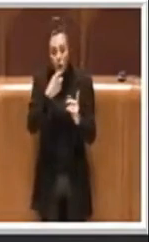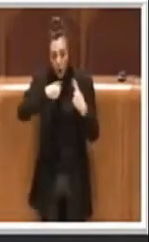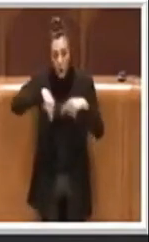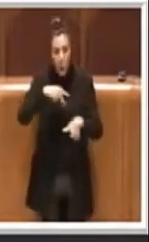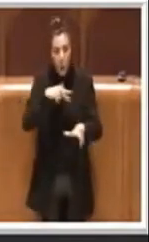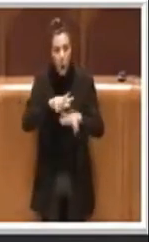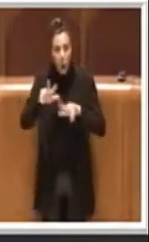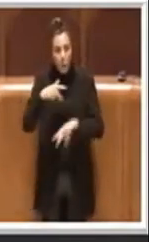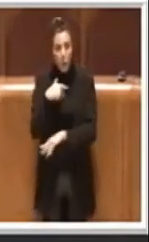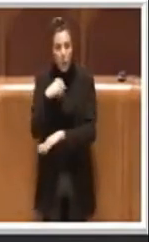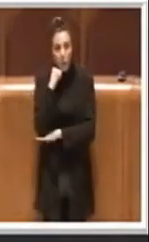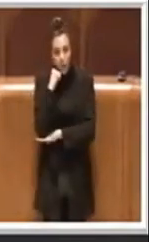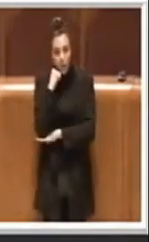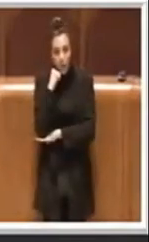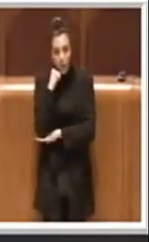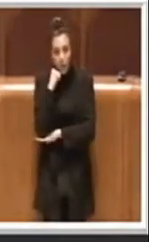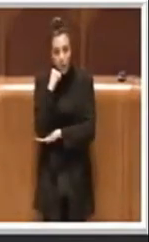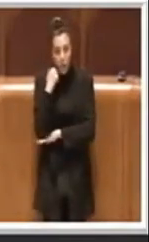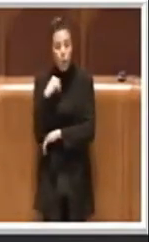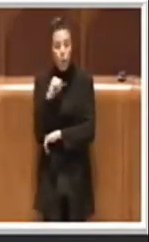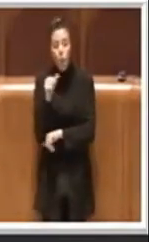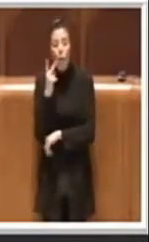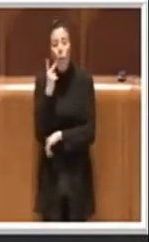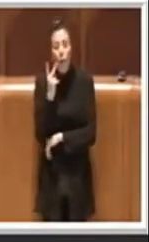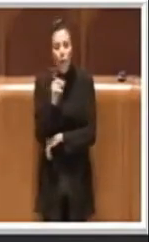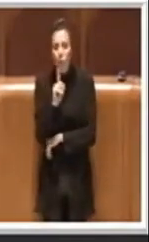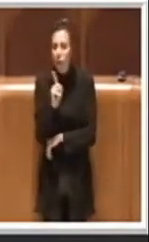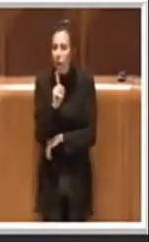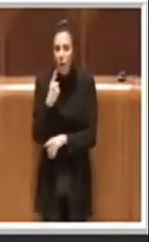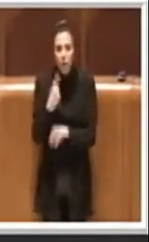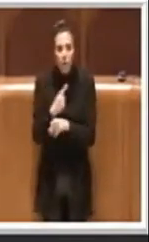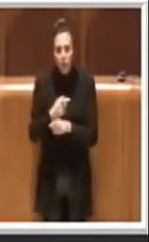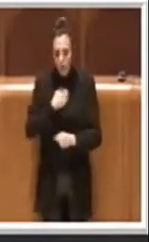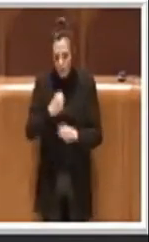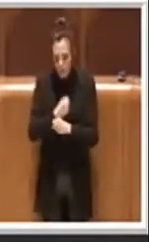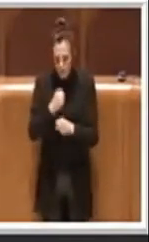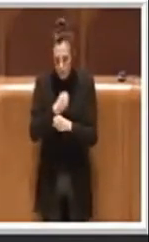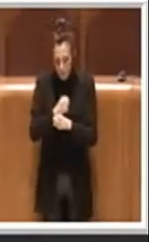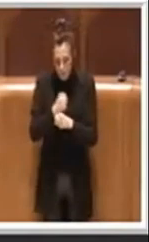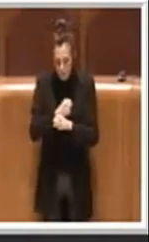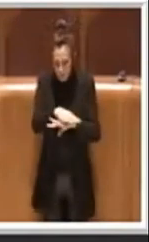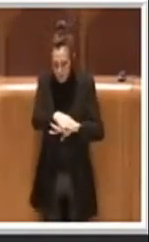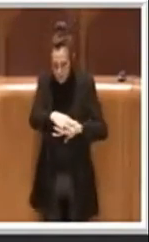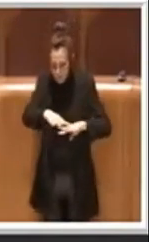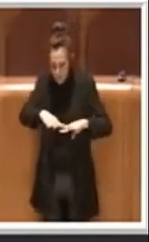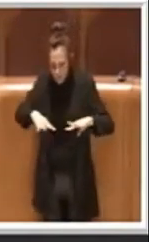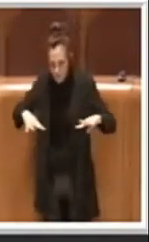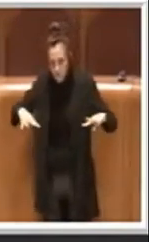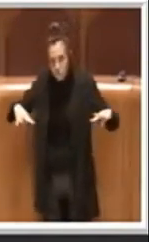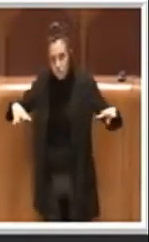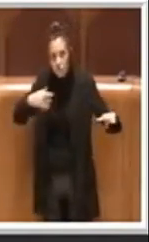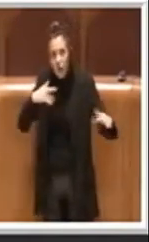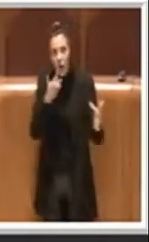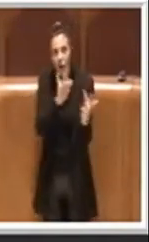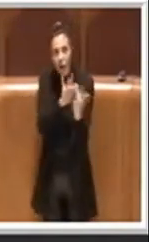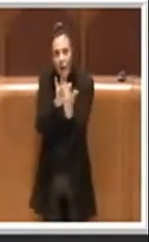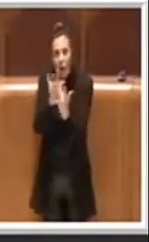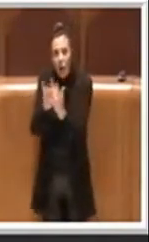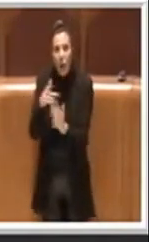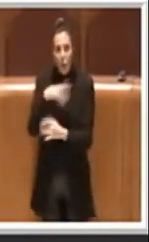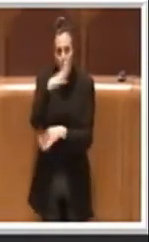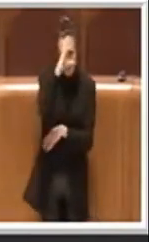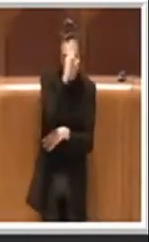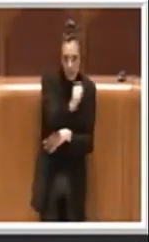dobbiamo tessere dei rapporti importanti con le università, con le realtà cittadine, l'abbiamo fatto con l